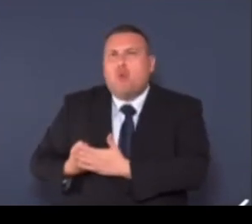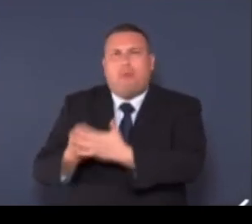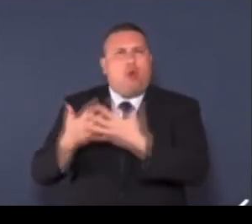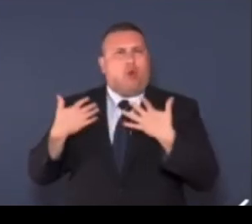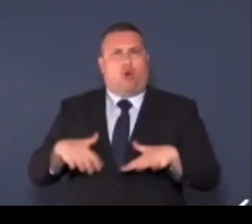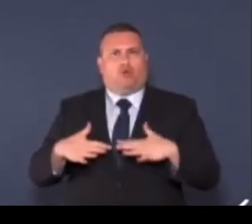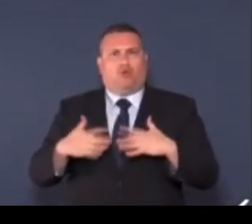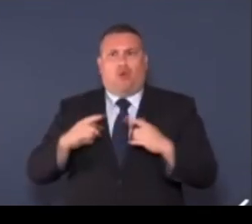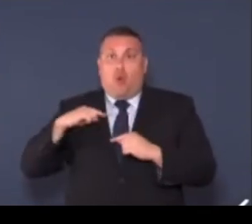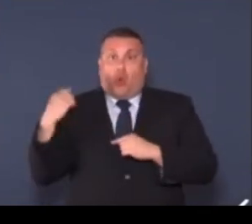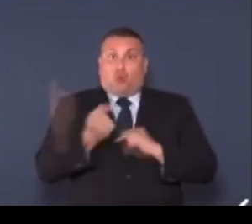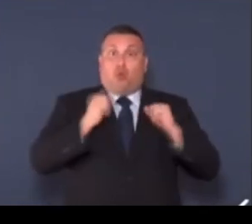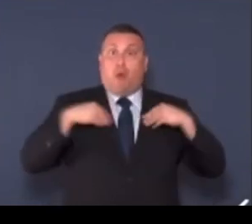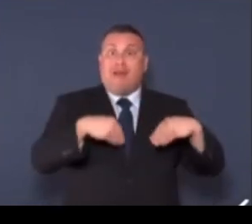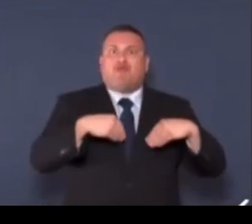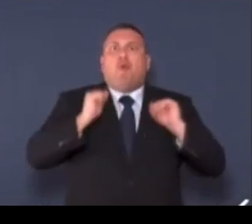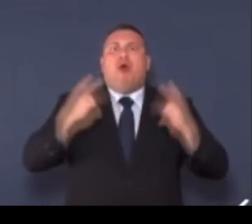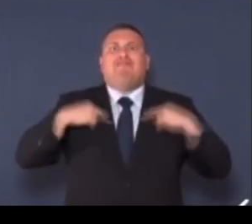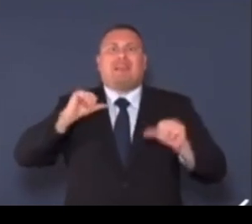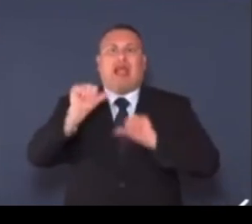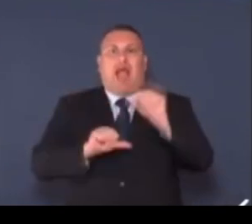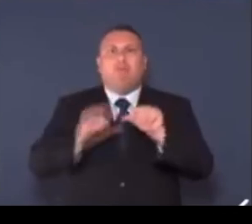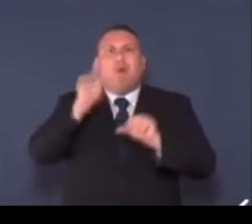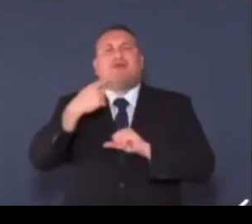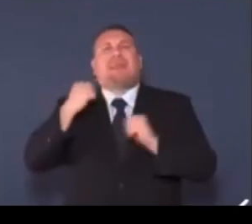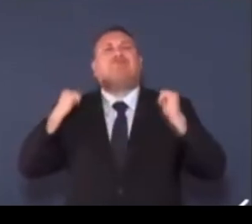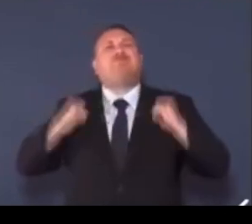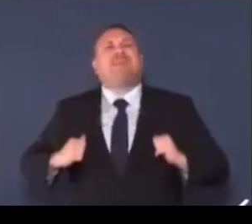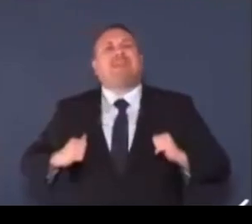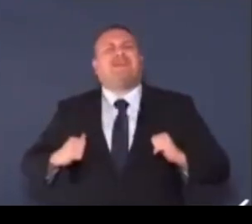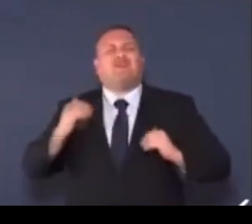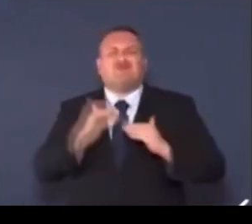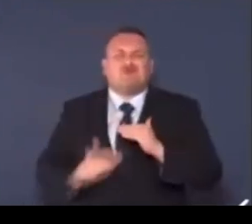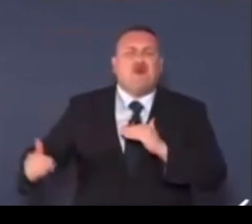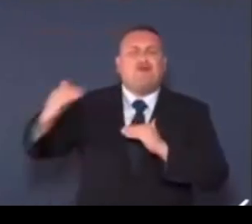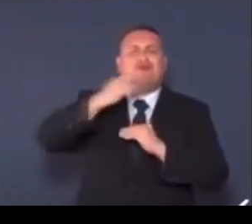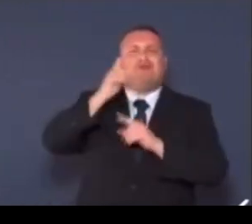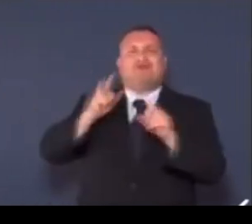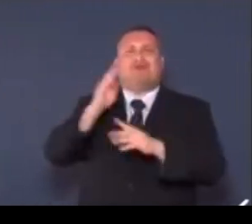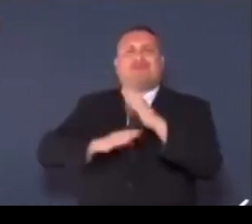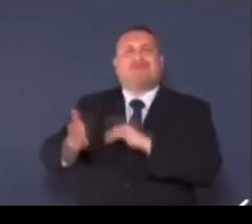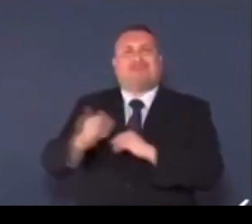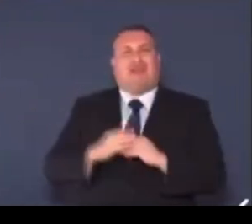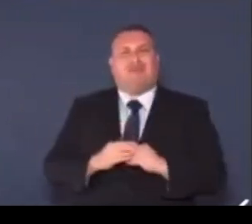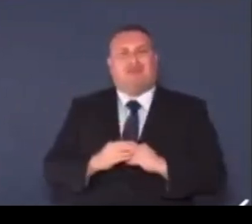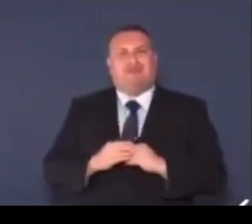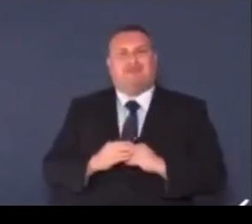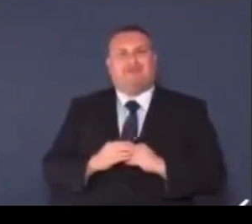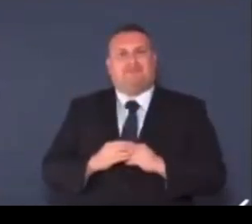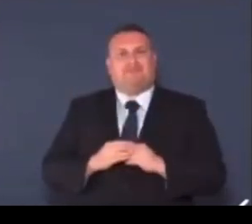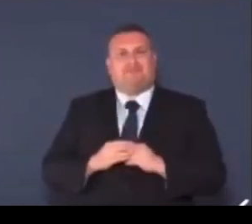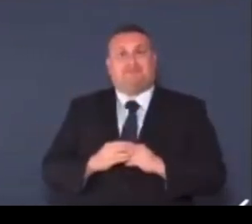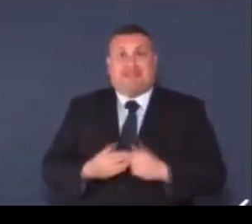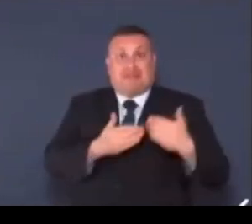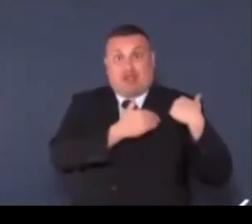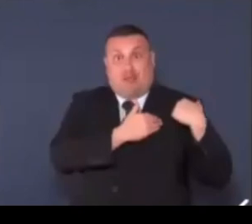radicalmente la vita di milioni di cittadini e cittadine con disabilità. Ottene una grande responsabilità e anche